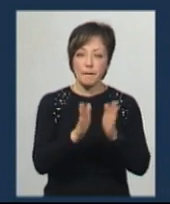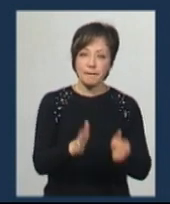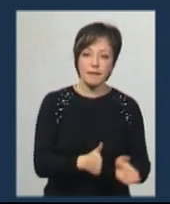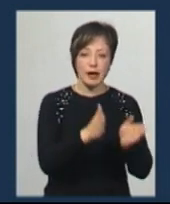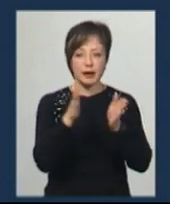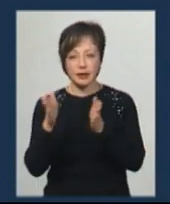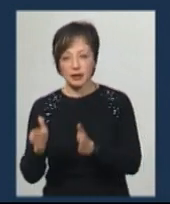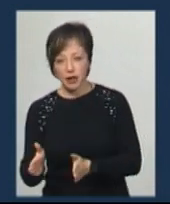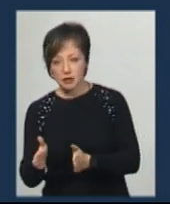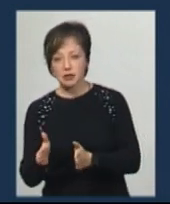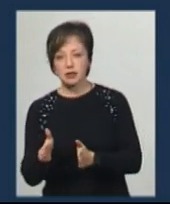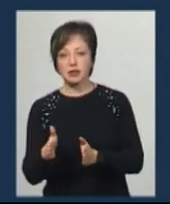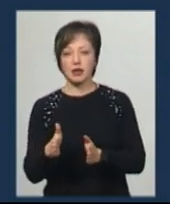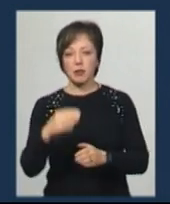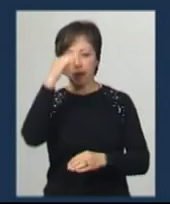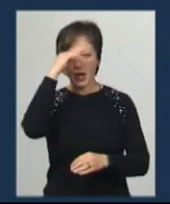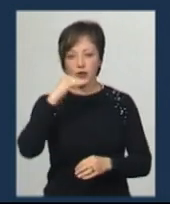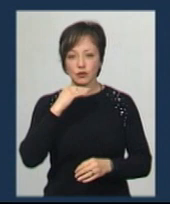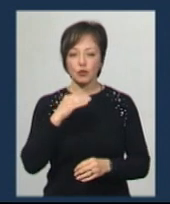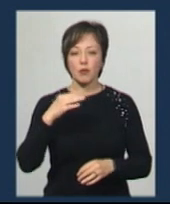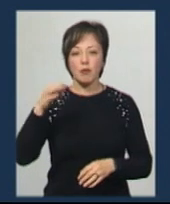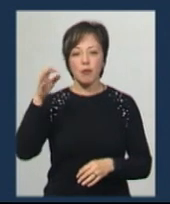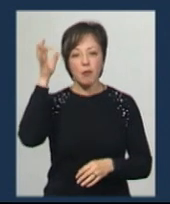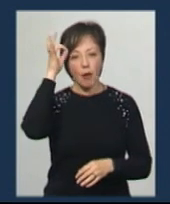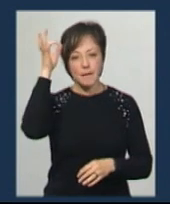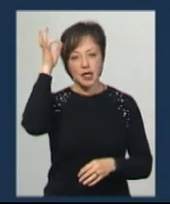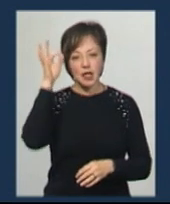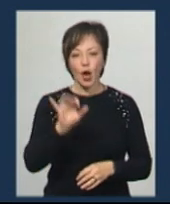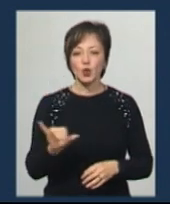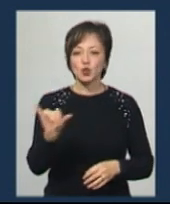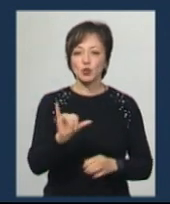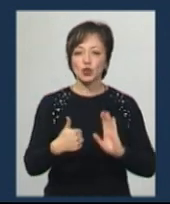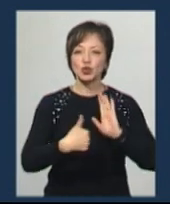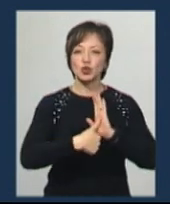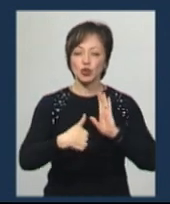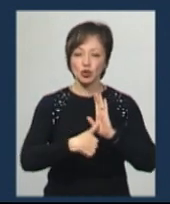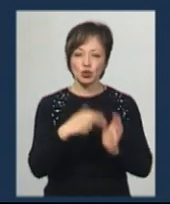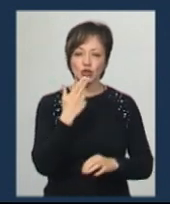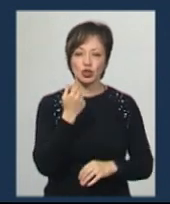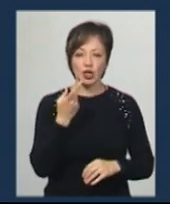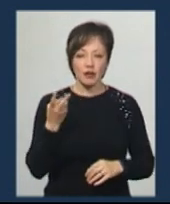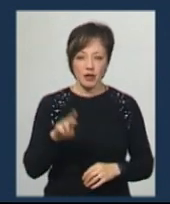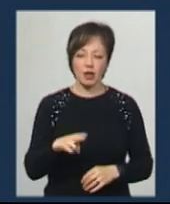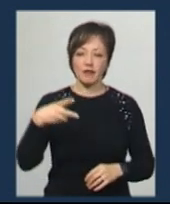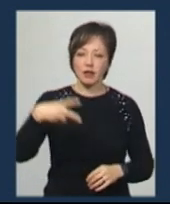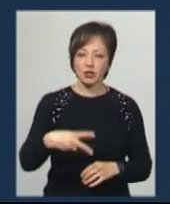на Троїцьку батьківську поминальну суботу 6 червня 2020